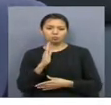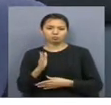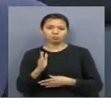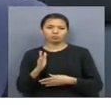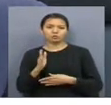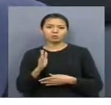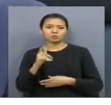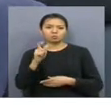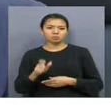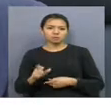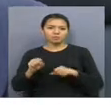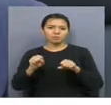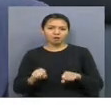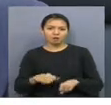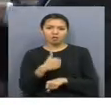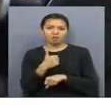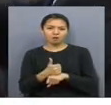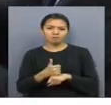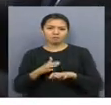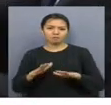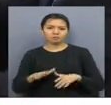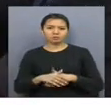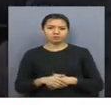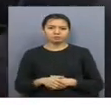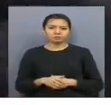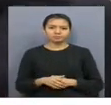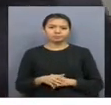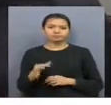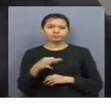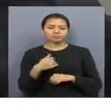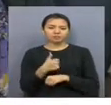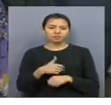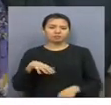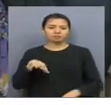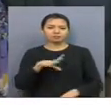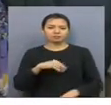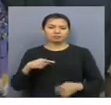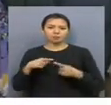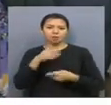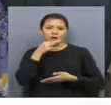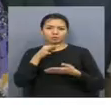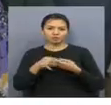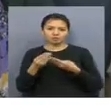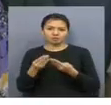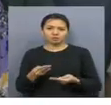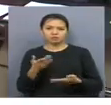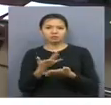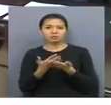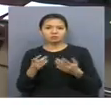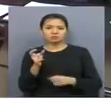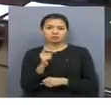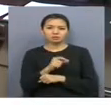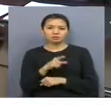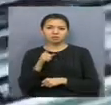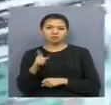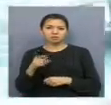сәйкес азаматтардың құқығы басты орында. Өңір башысы барлық тұрғындарын сұрақтарына толық жауап берді. Кейбір тапсырмалар сол